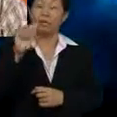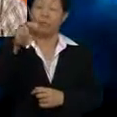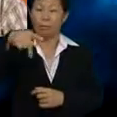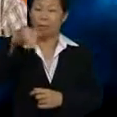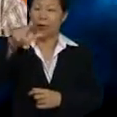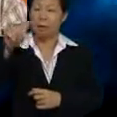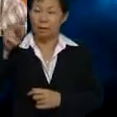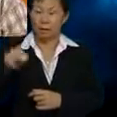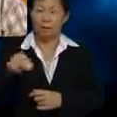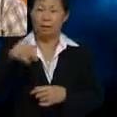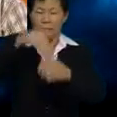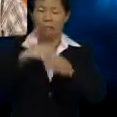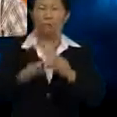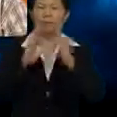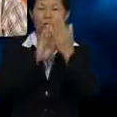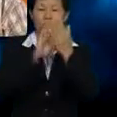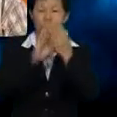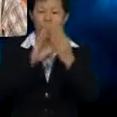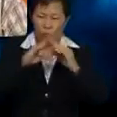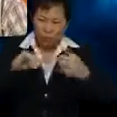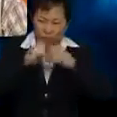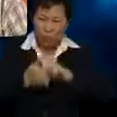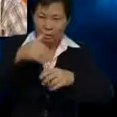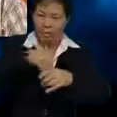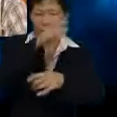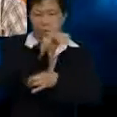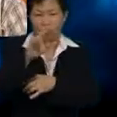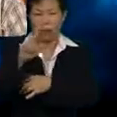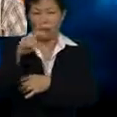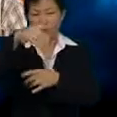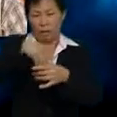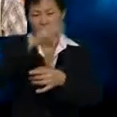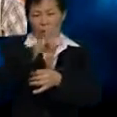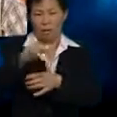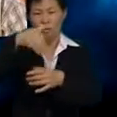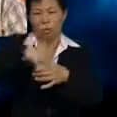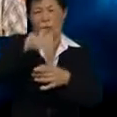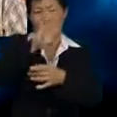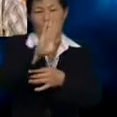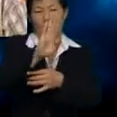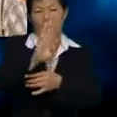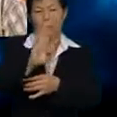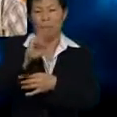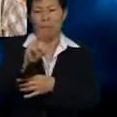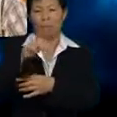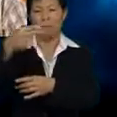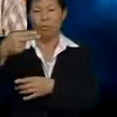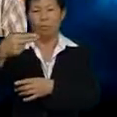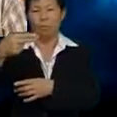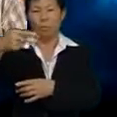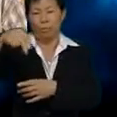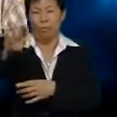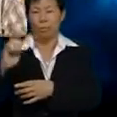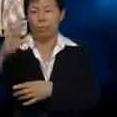dalam menangani isu-isu semasa dalam UM Pro Holding maupun dalam isu-isu yang berkaitan dengan dirinya sendiri.